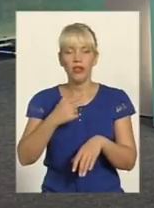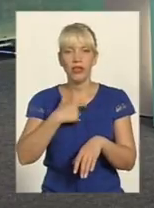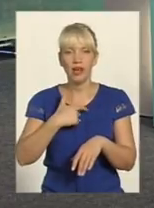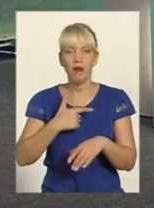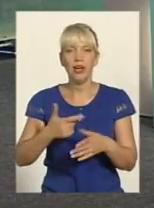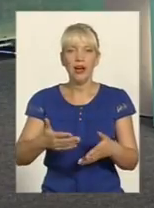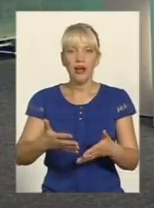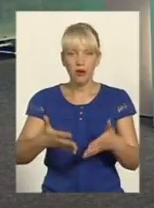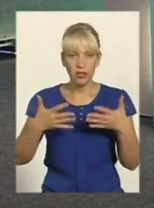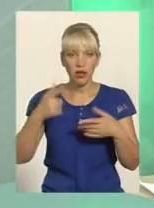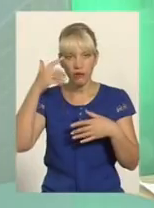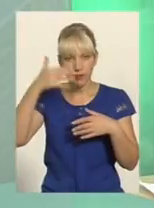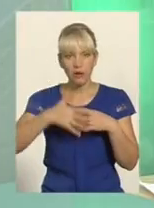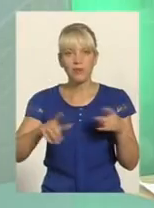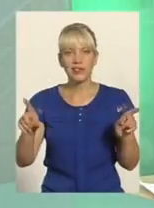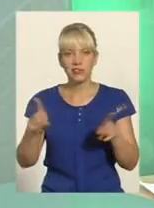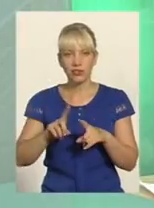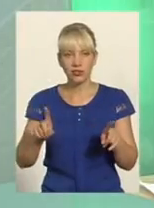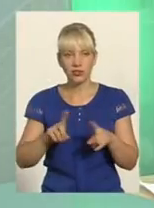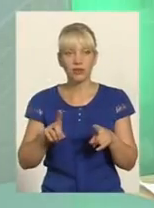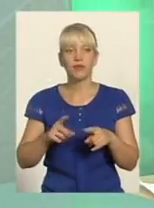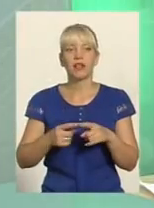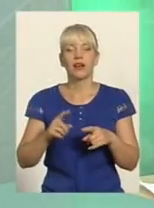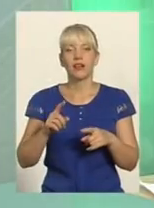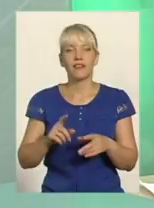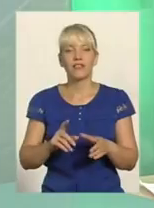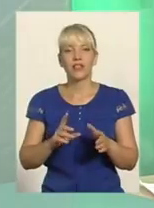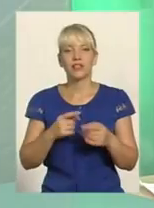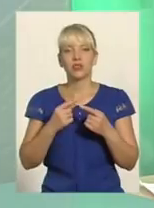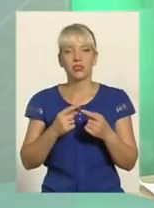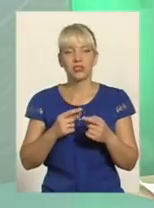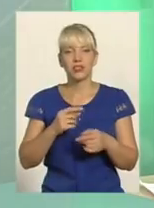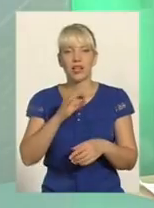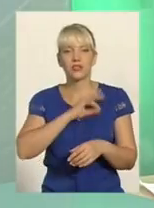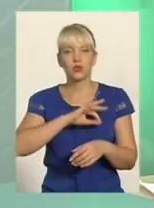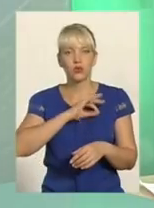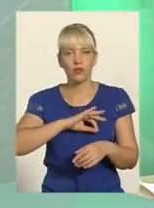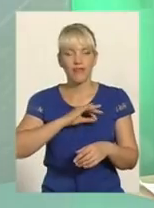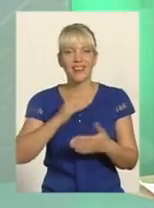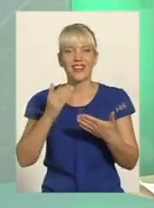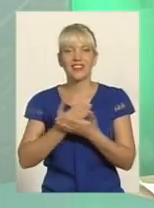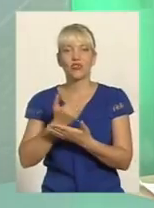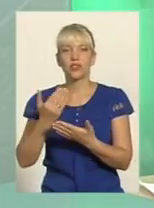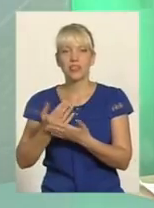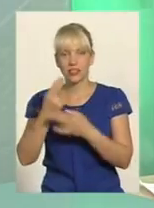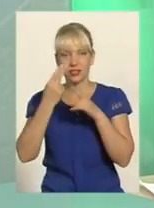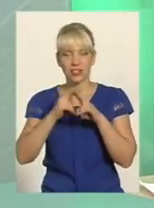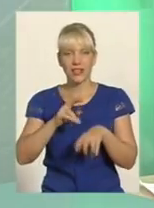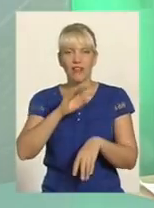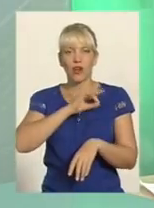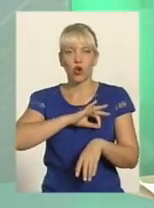сьогодні з застосуванням інноваційних технологій Різних, з використанням інтернет-мережі,